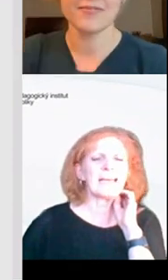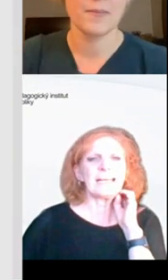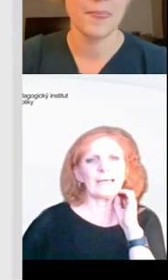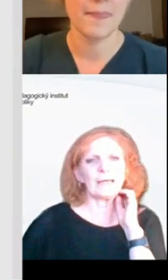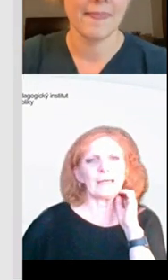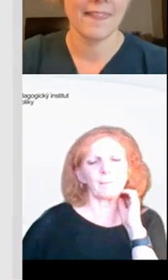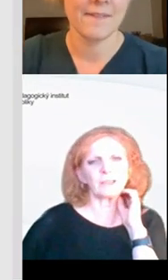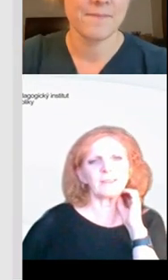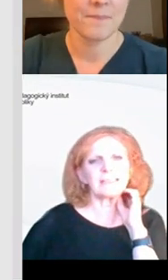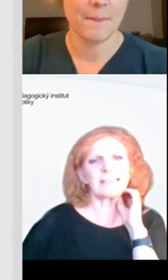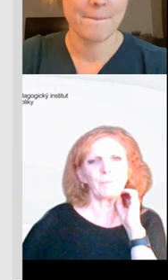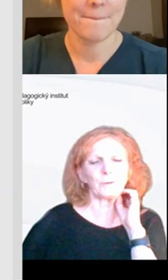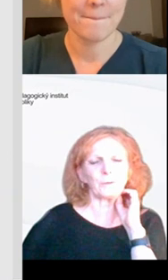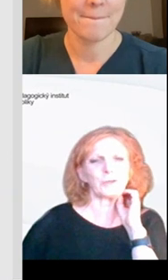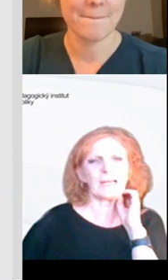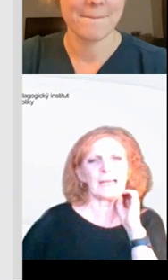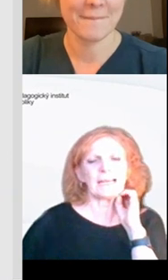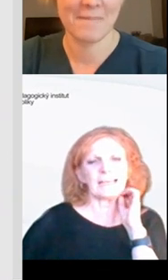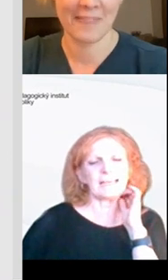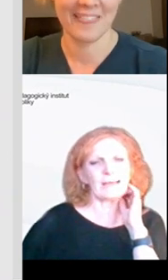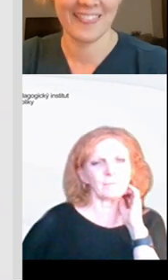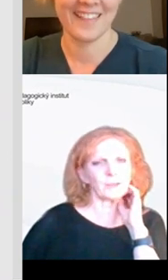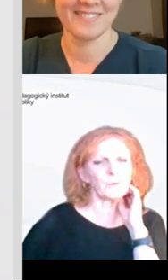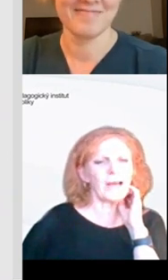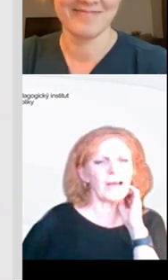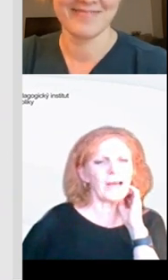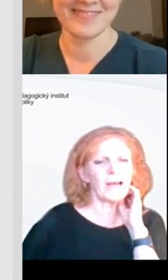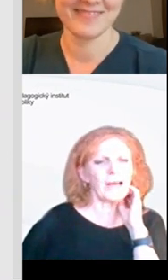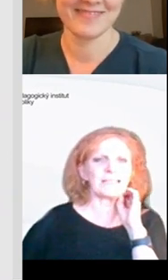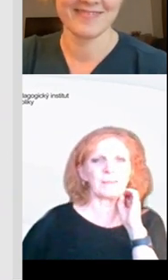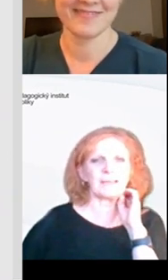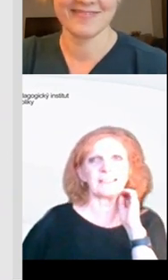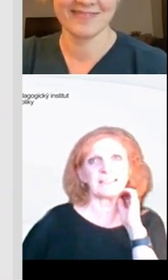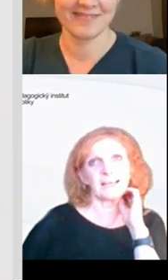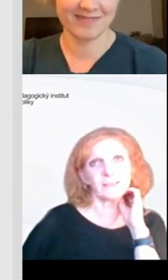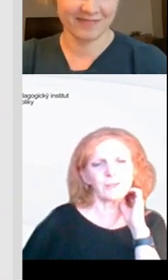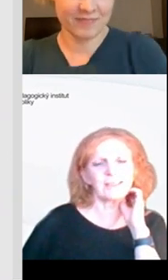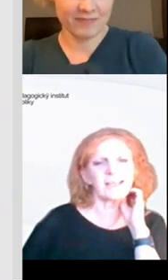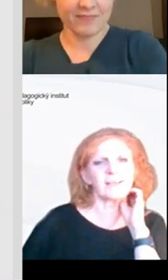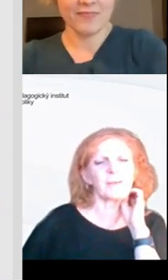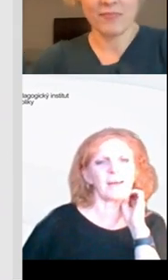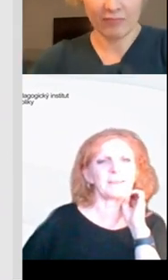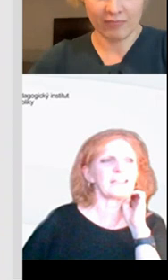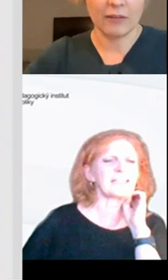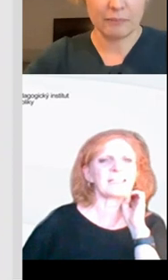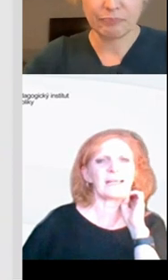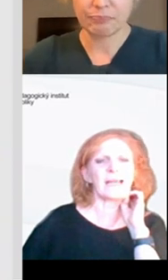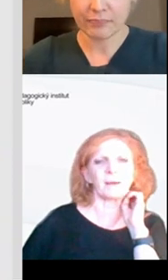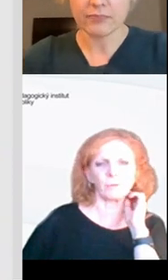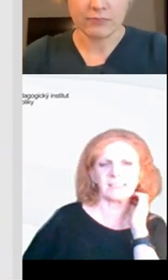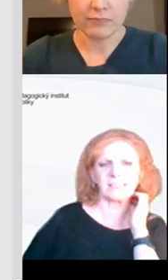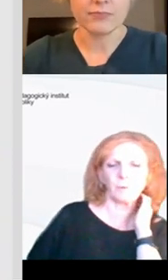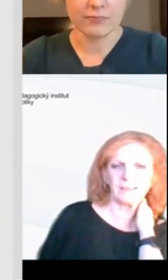teorie. Mila přitvrdí, protože nám teď ukáže nějaké inspirace ze zahraničí, které je dobré, aby tady